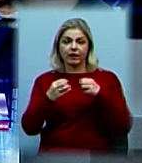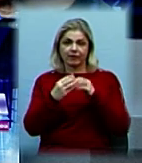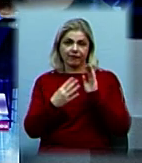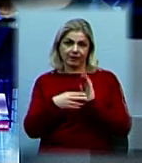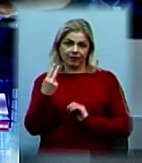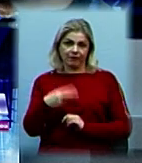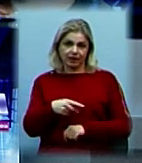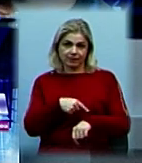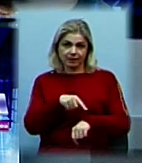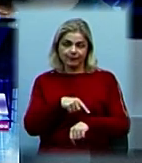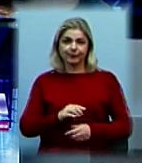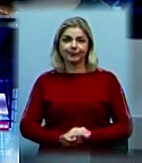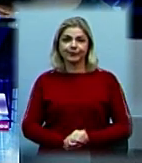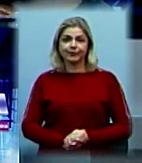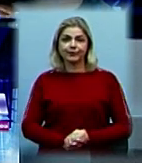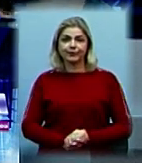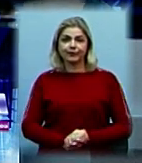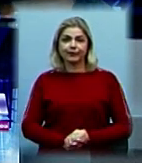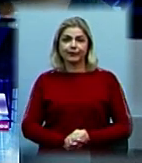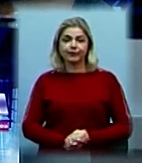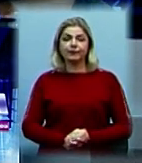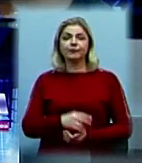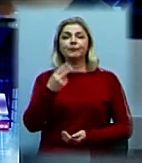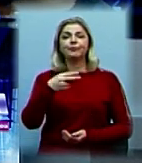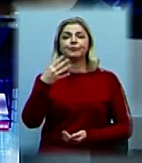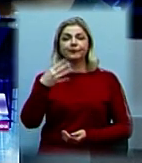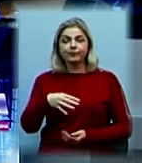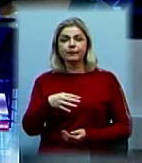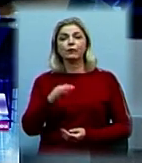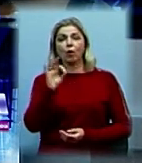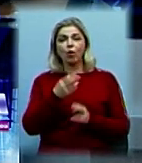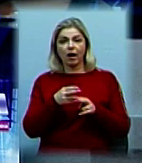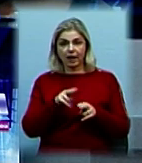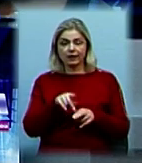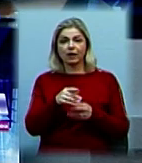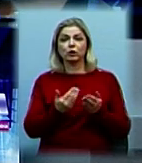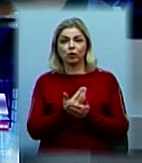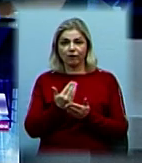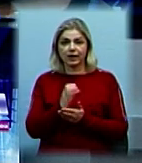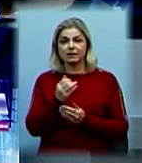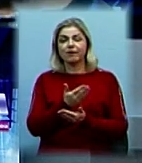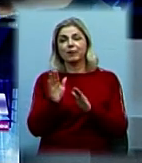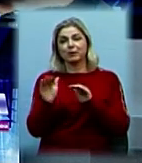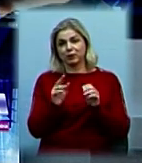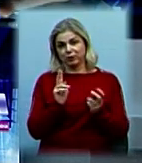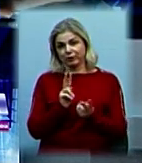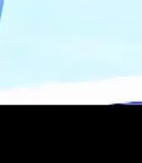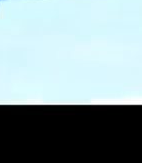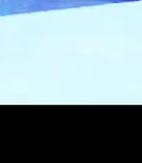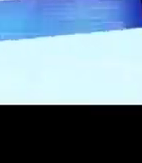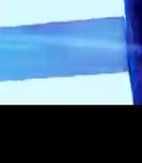19.20. О 20.40 докладніше про сі та інші події. Я ж з вами прощаюся. На все добре.